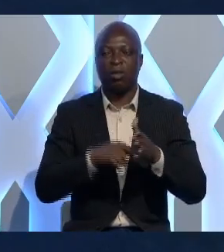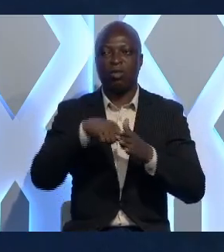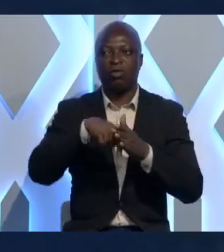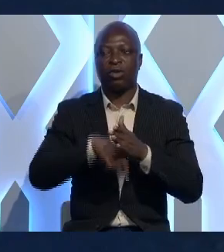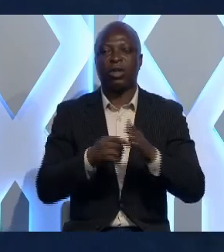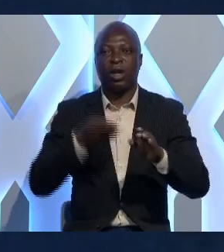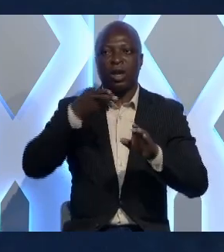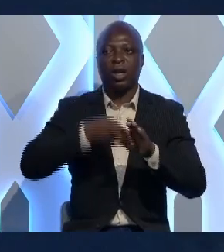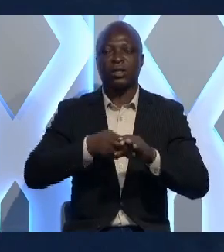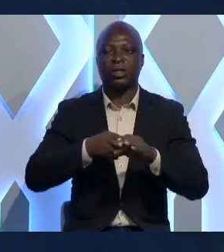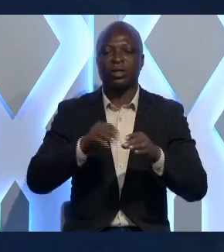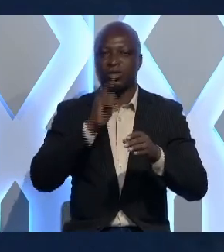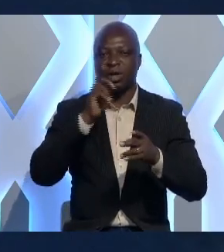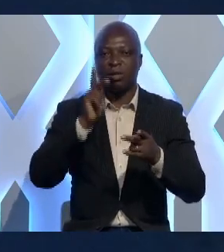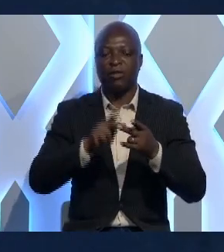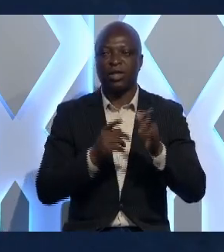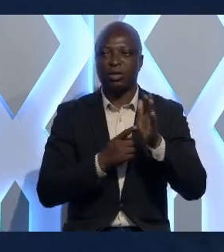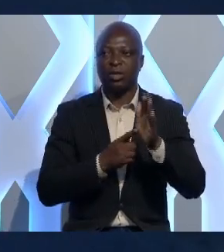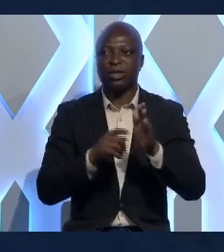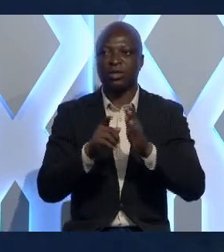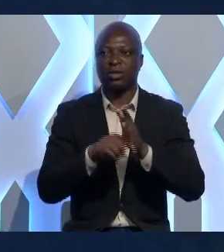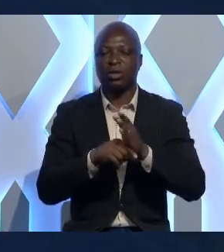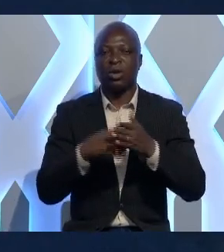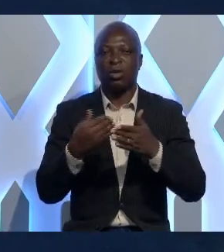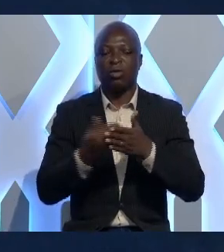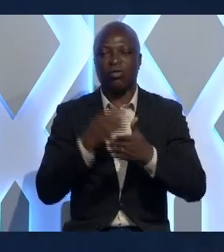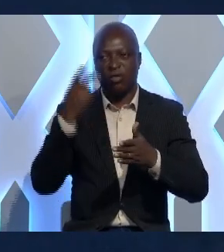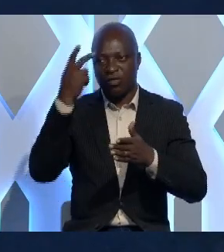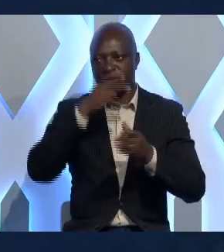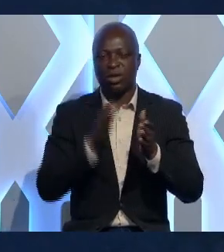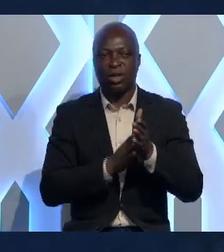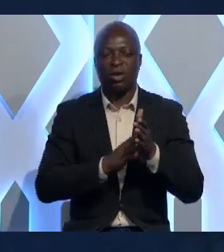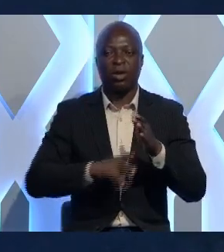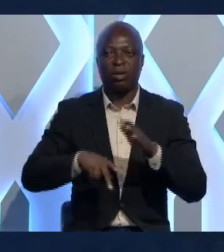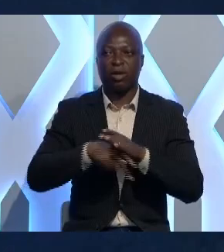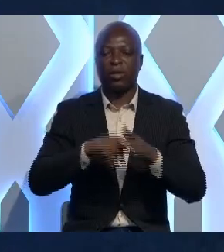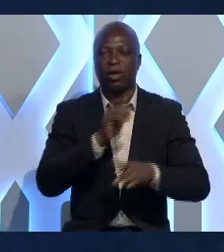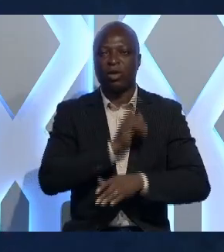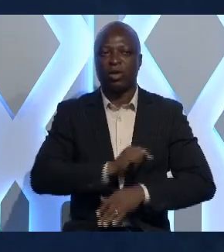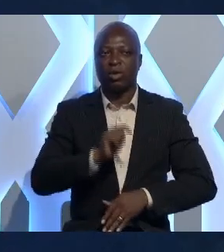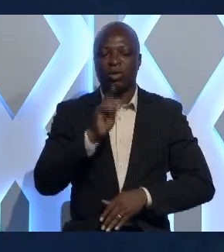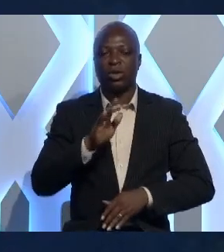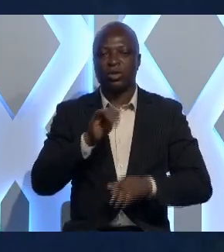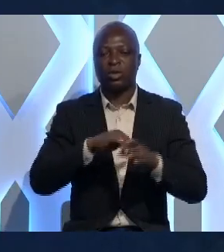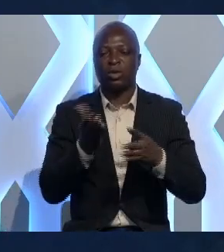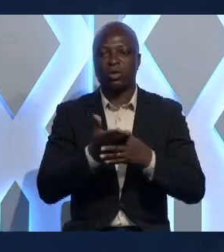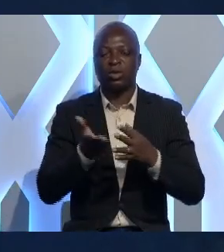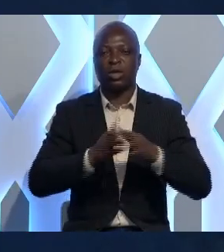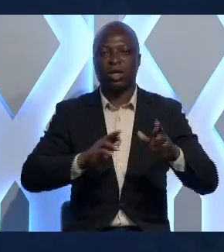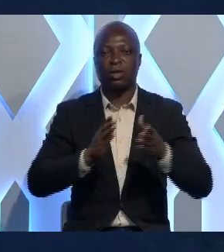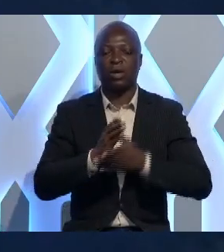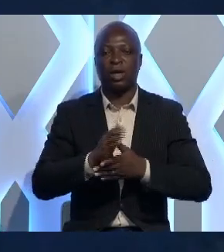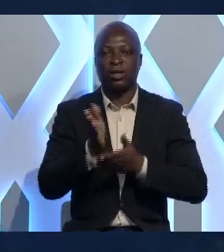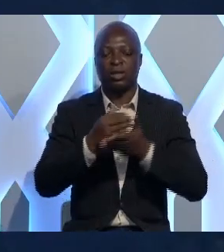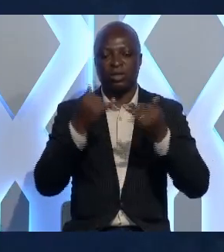engagées en sont la parfaite illustration. Le nouveau visage de l'école primaire togolaise, c'est dans ce dossier réalisé par